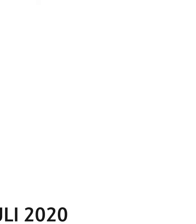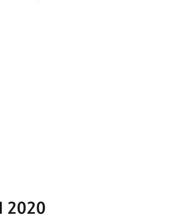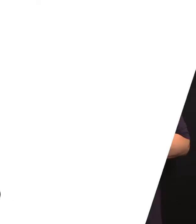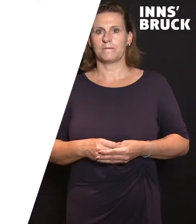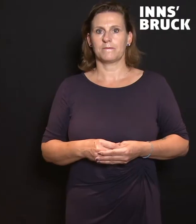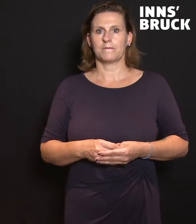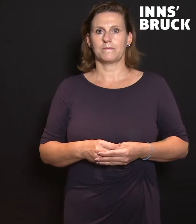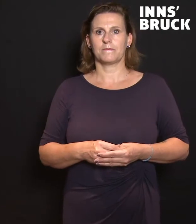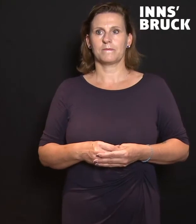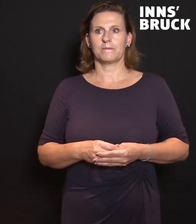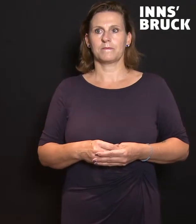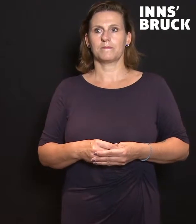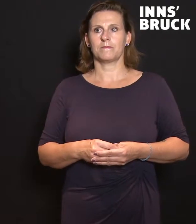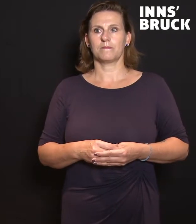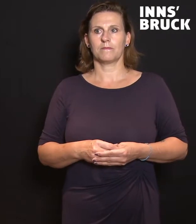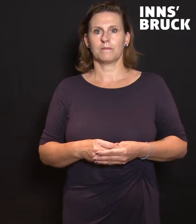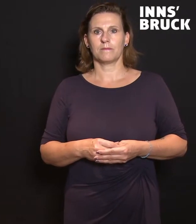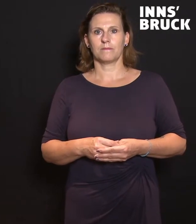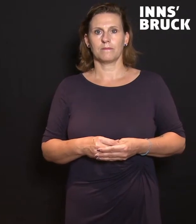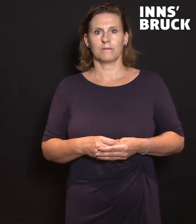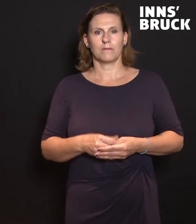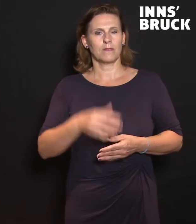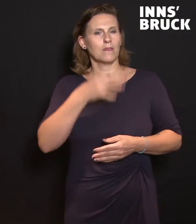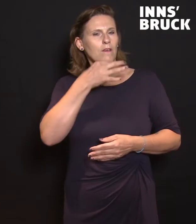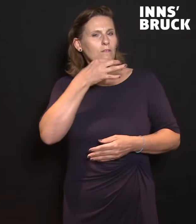Kann man Raum überhaupt fair teilen?